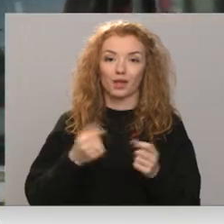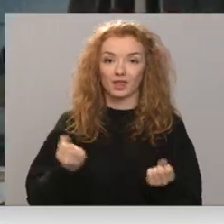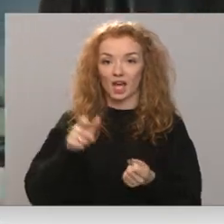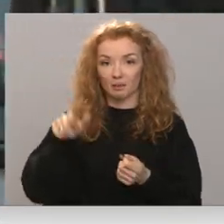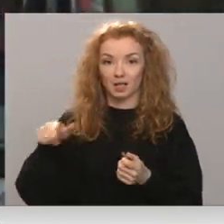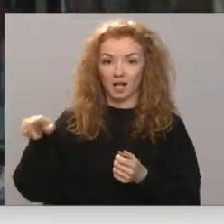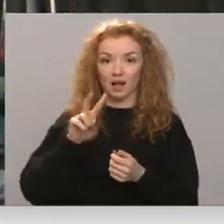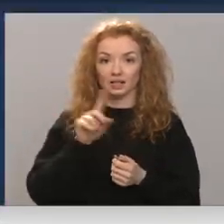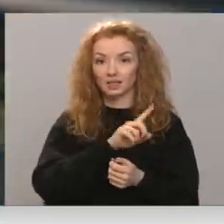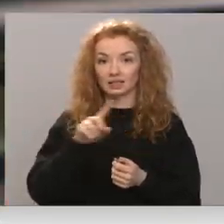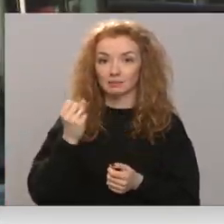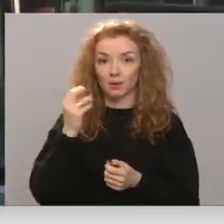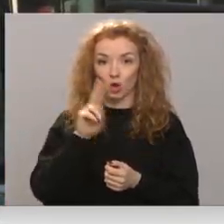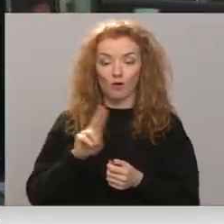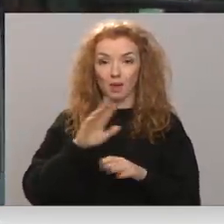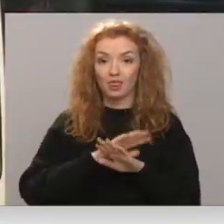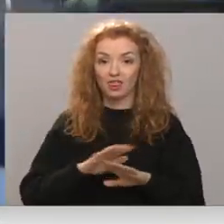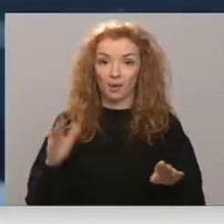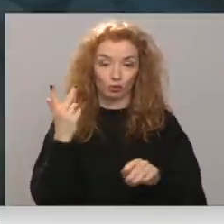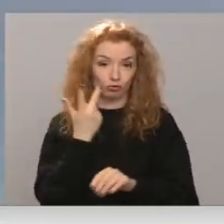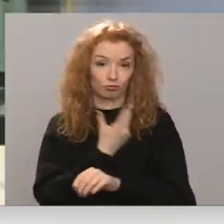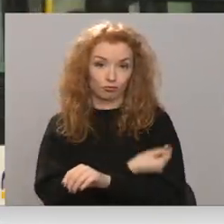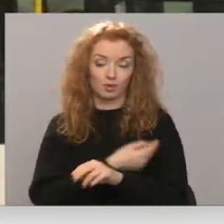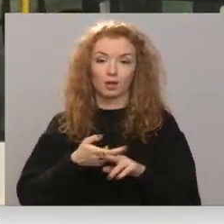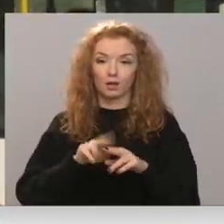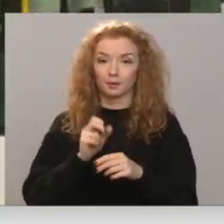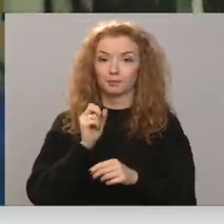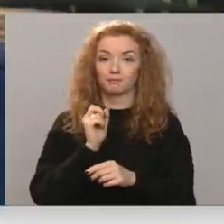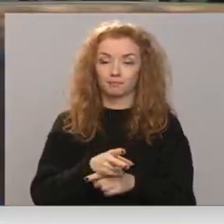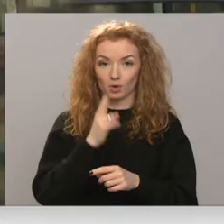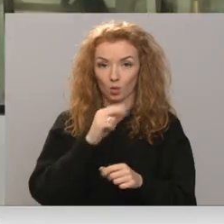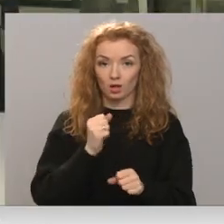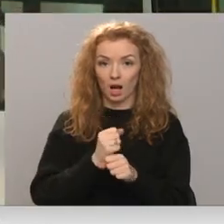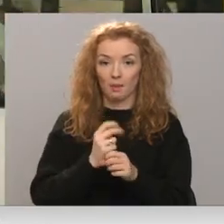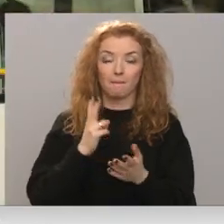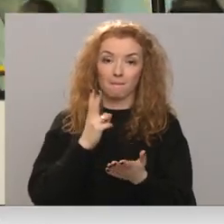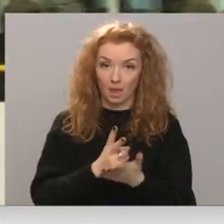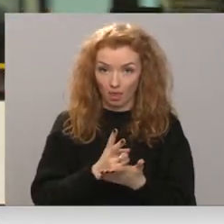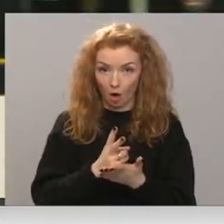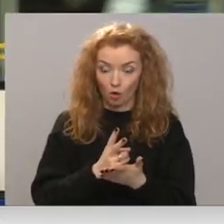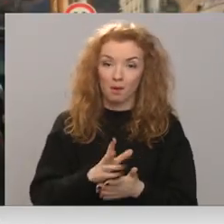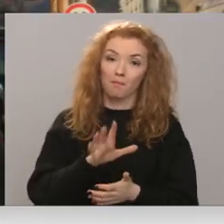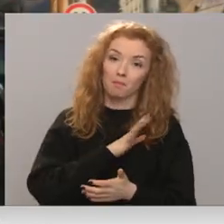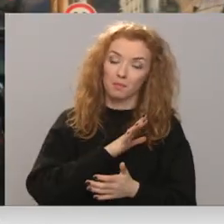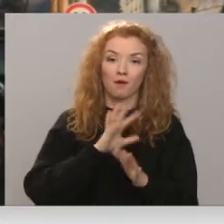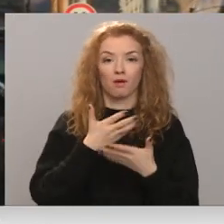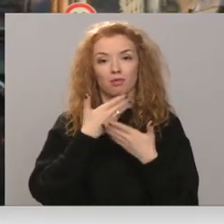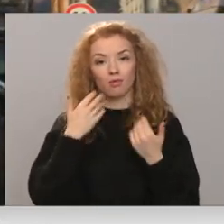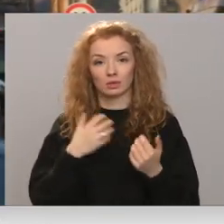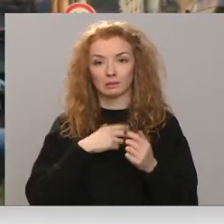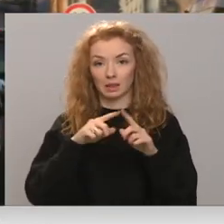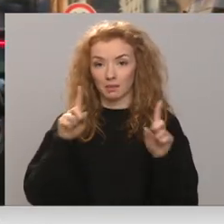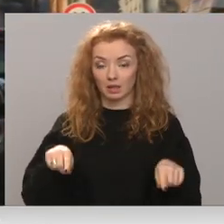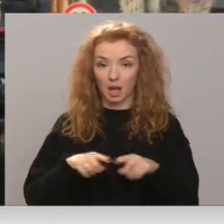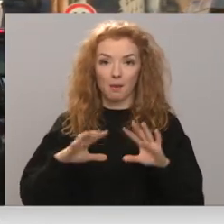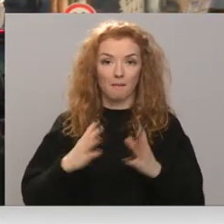kuri līdz 15. novembrim nebūs vakcinējušies, tikšot atstādināt no darba pienākumiem neatkarīgi no tā vai bijušo slimības lapas. Taču